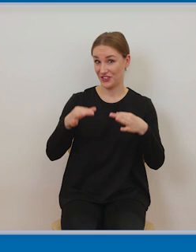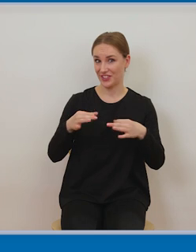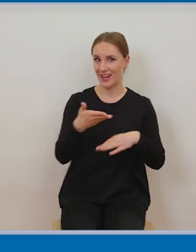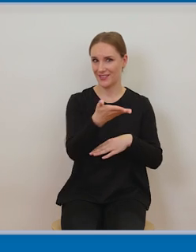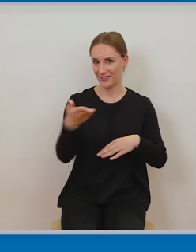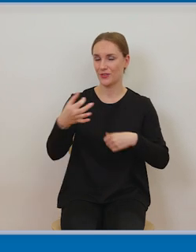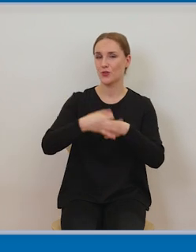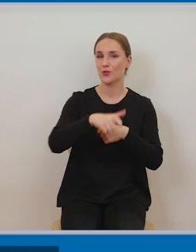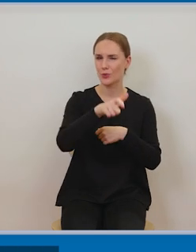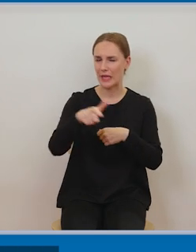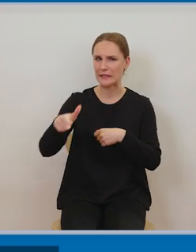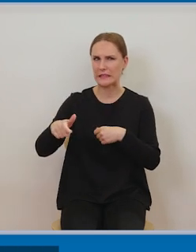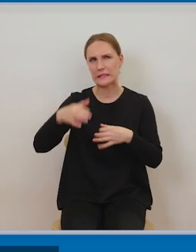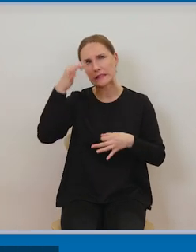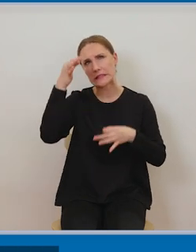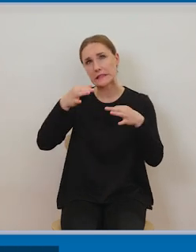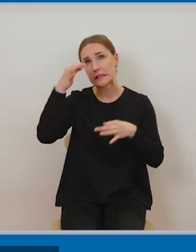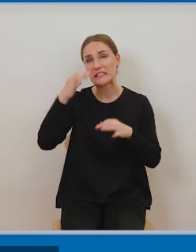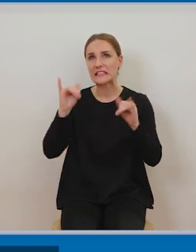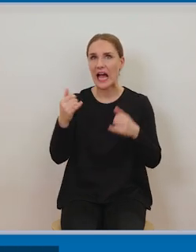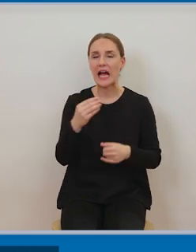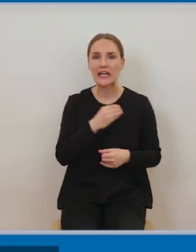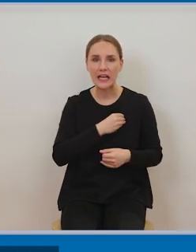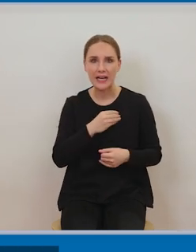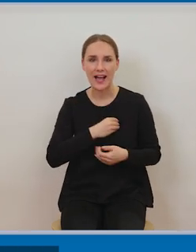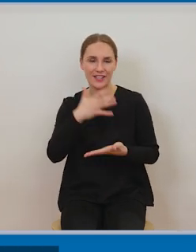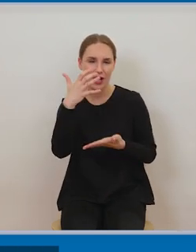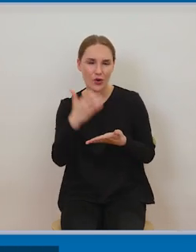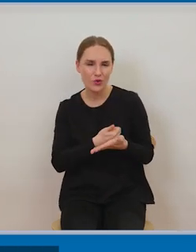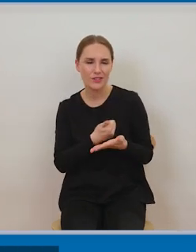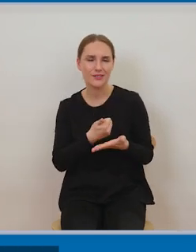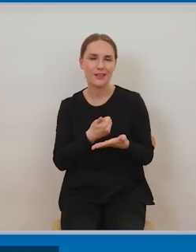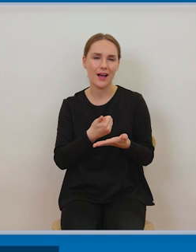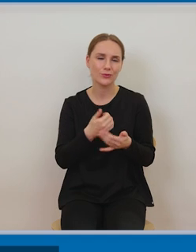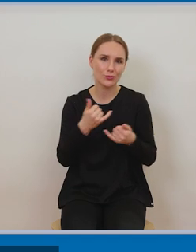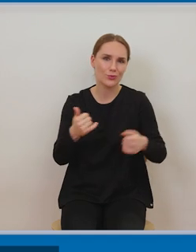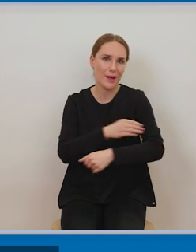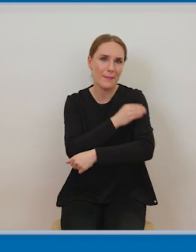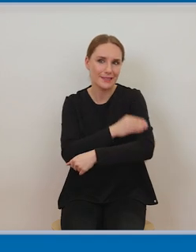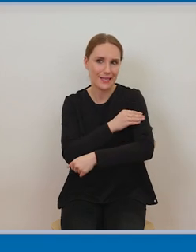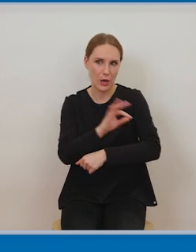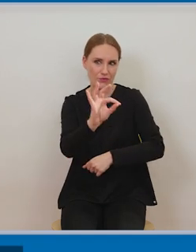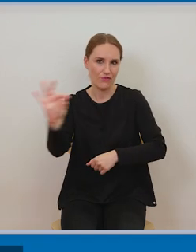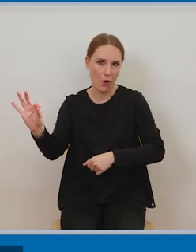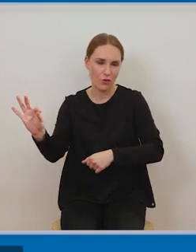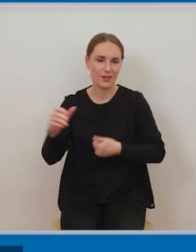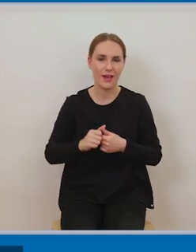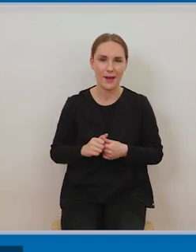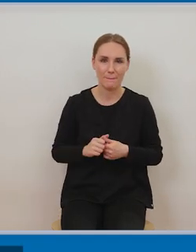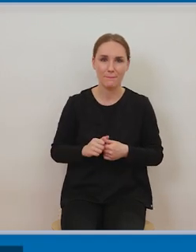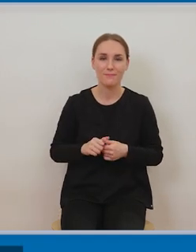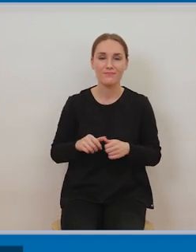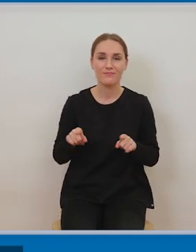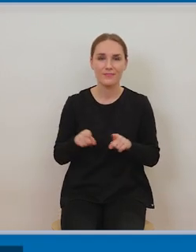korzystać w taki sposób żeby nie naruszać albo znaleźć tą formułę takiego dozwolonego nieodpłatnego korzystania być może za